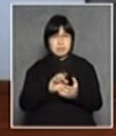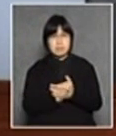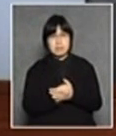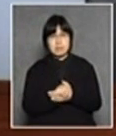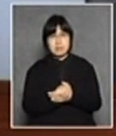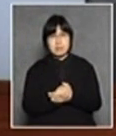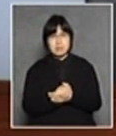陳恒斌議員